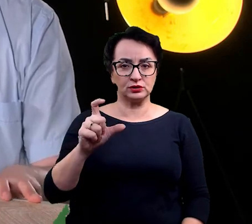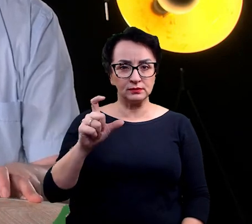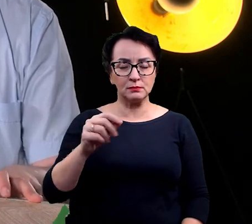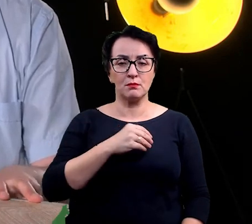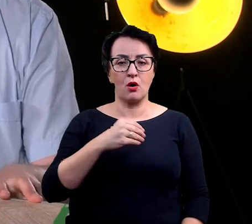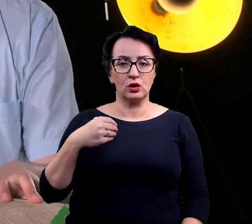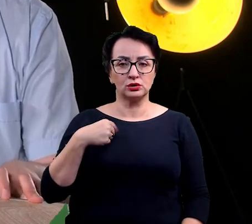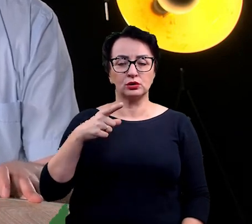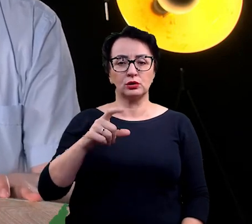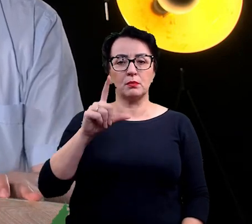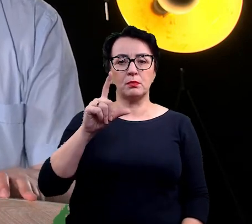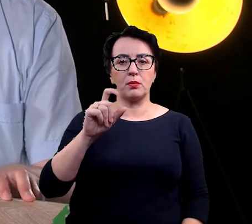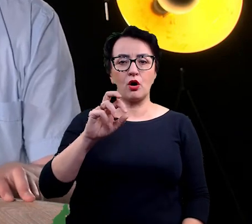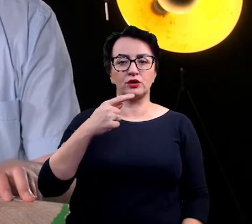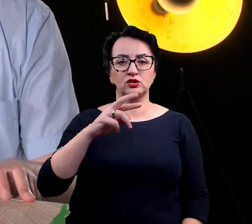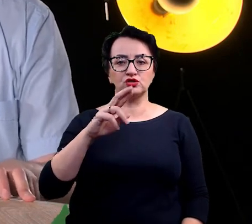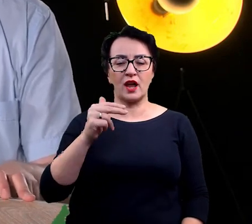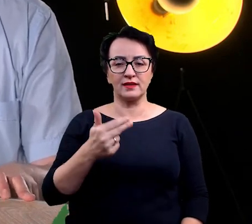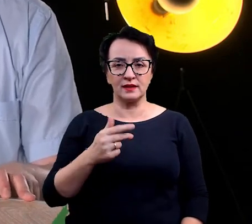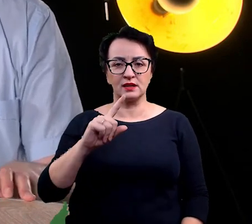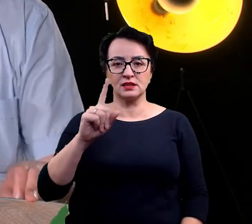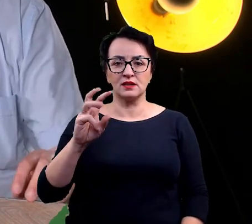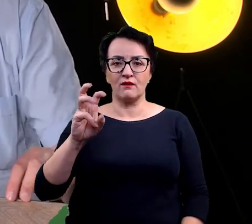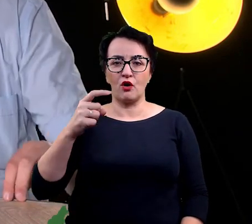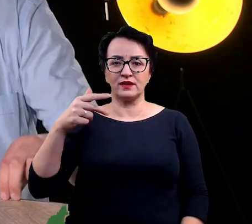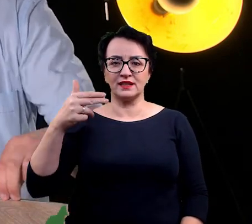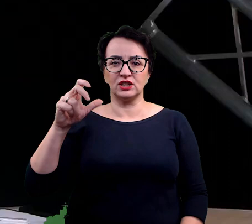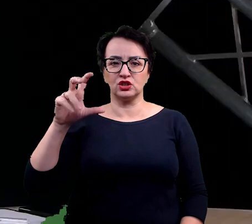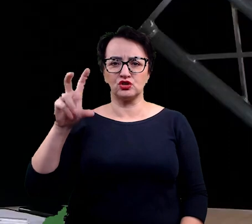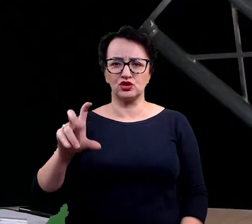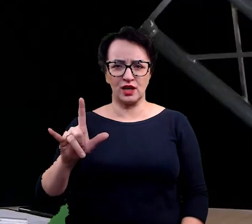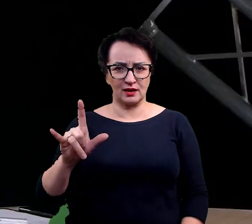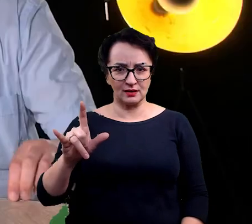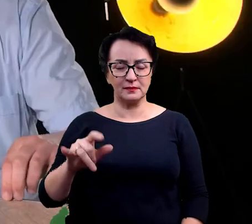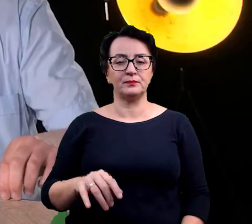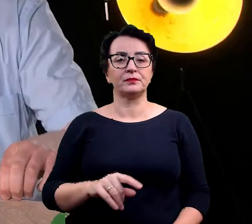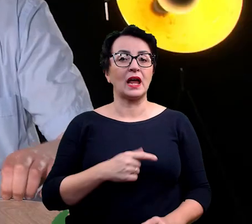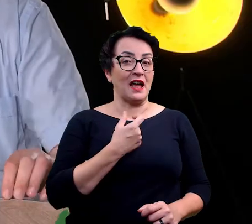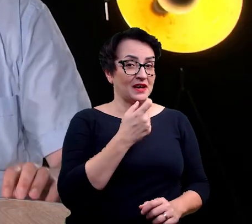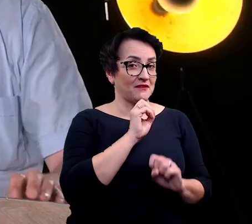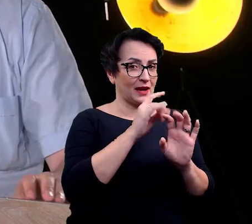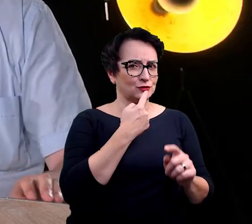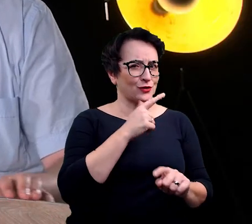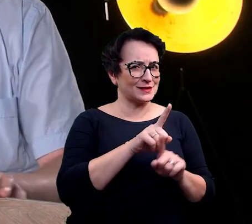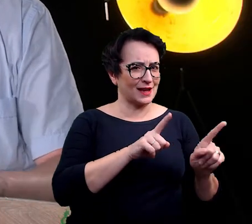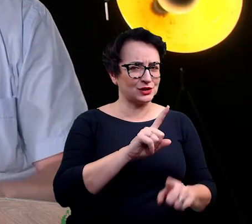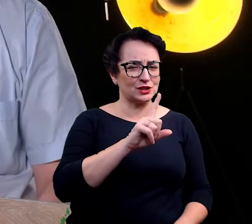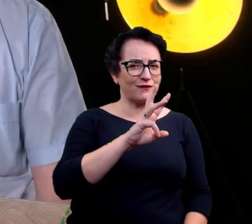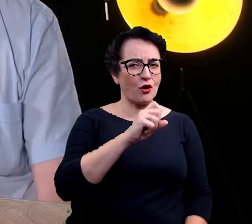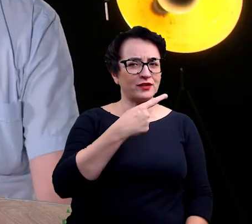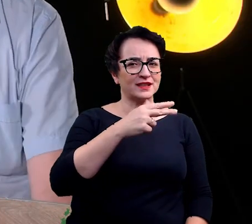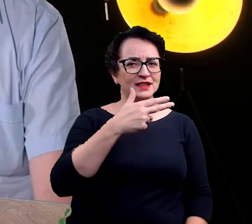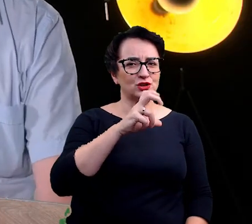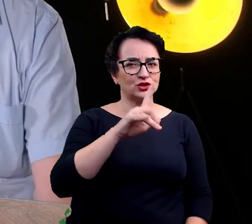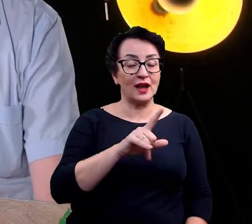polsku nazywa się podrzeń zwodniczy. Teraz będziemy rozszyferowywać tę nazwę zwodnicze. Strutiopteris phallax, która występuje